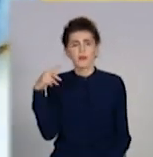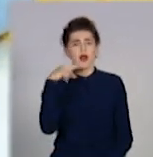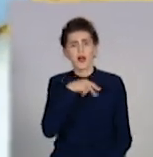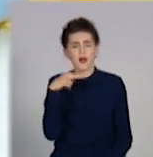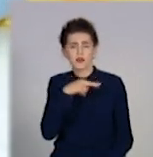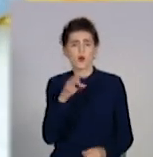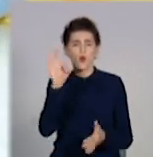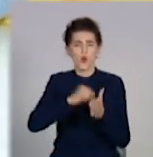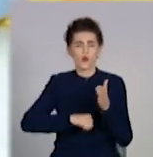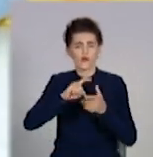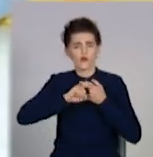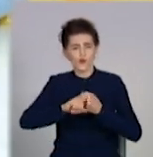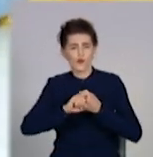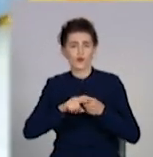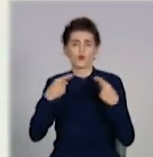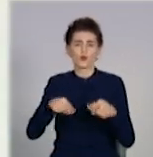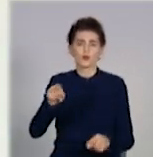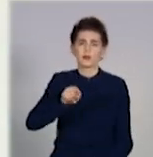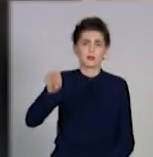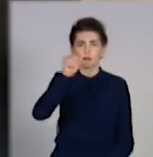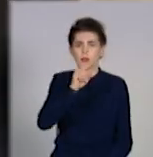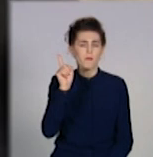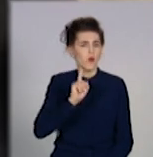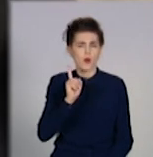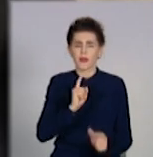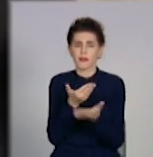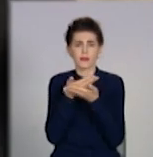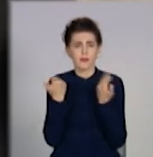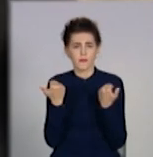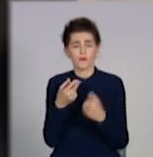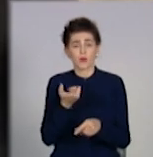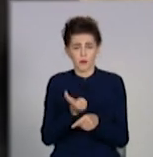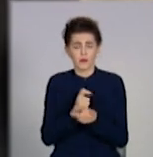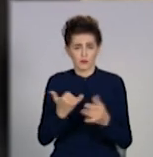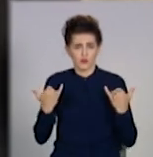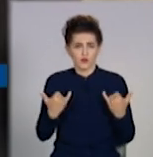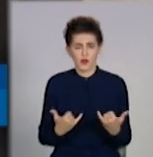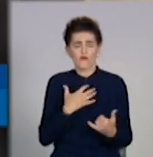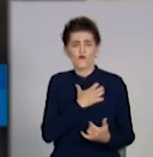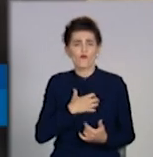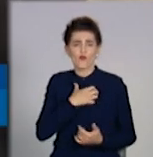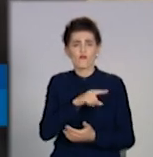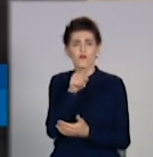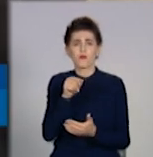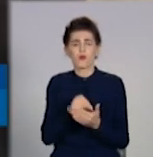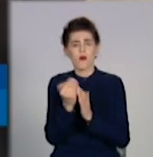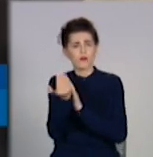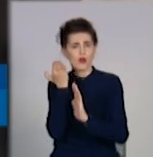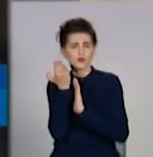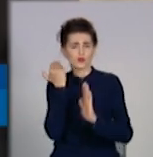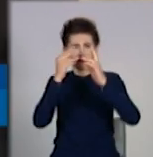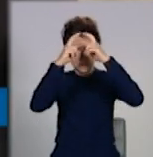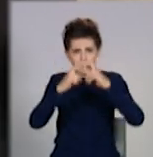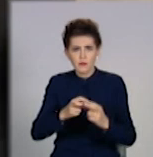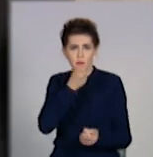в інших державах, ні в Україні на даний час немає. Дуже актуальним і важливим є питання ранньої діагностики. І вже